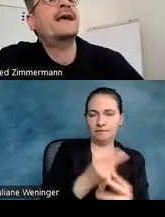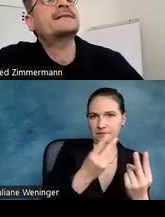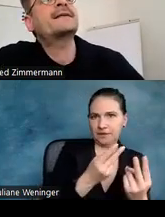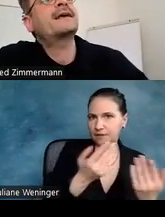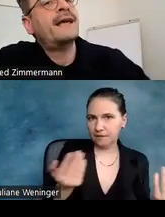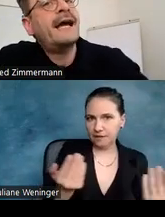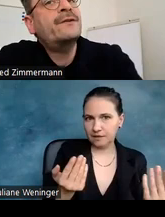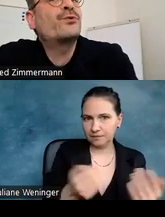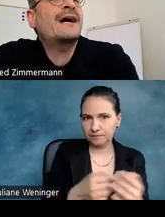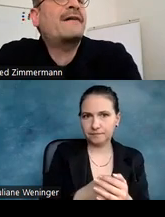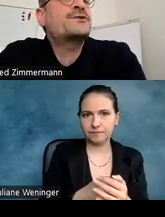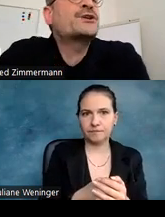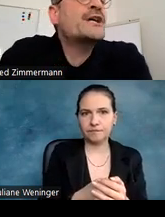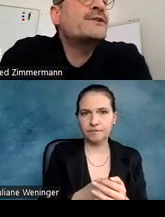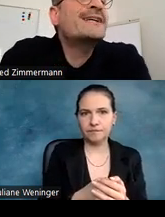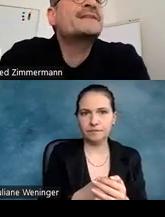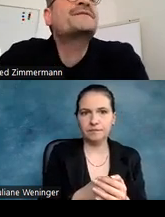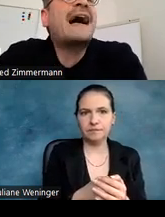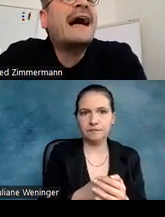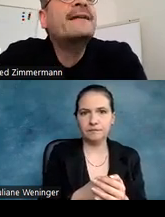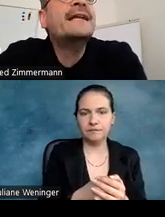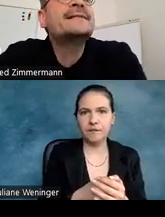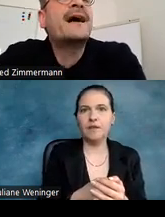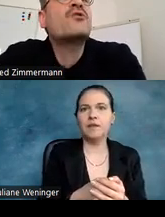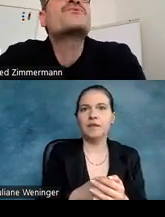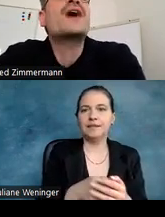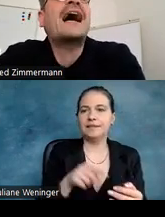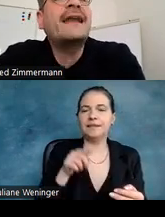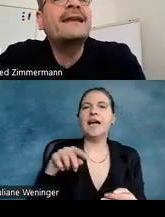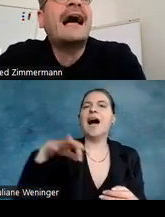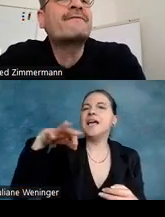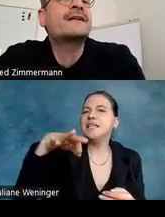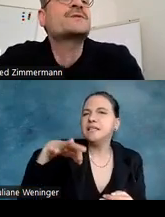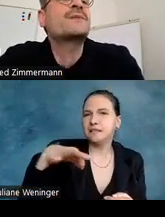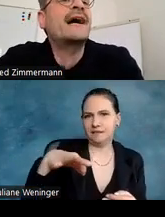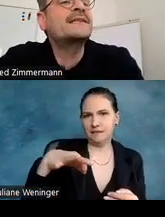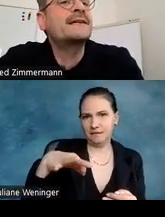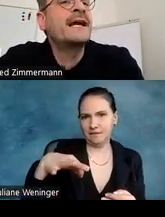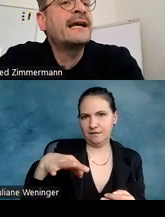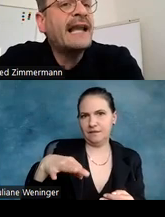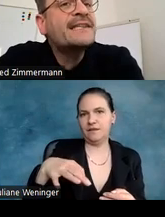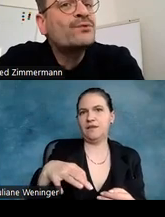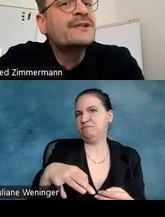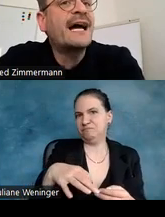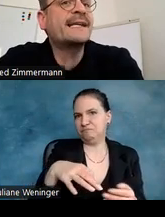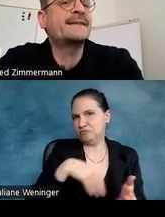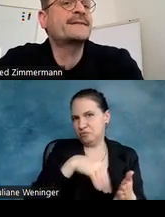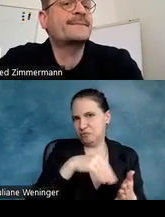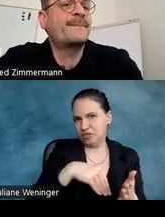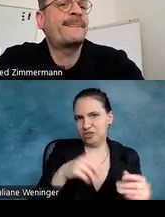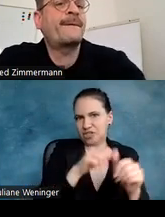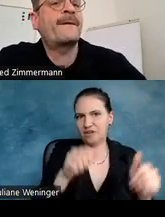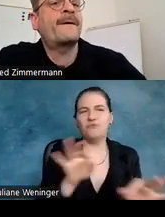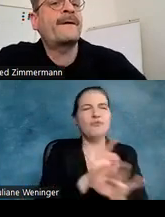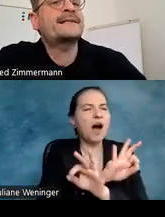es keine typografische Gestaltung gibt, die für alle Leser und für alle Anwendungsbereiche gleich gut geeignet